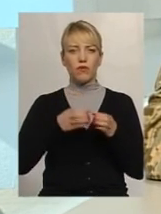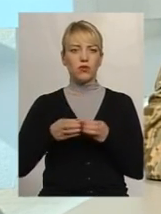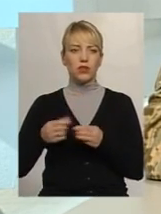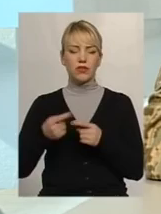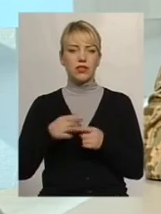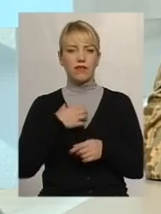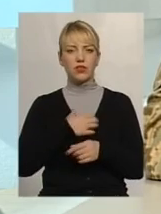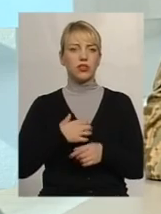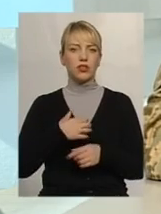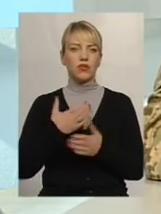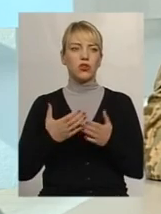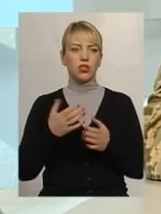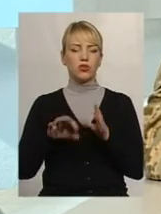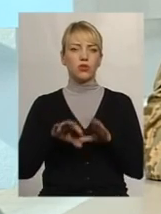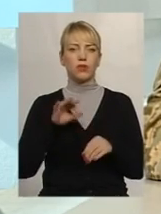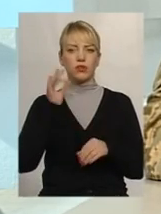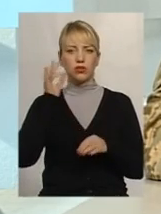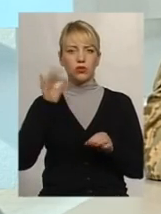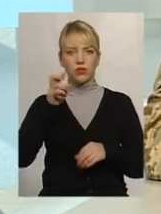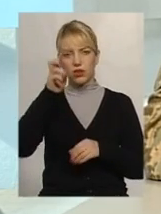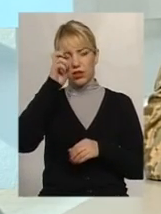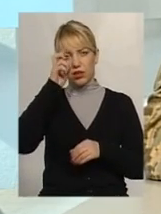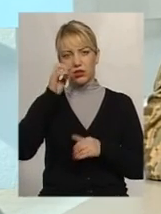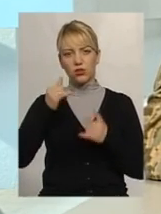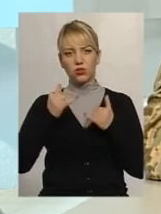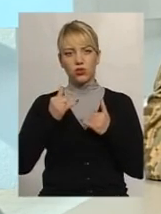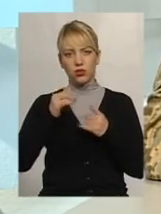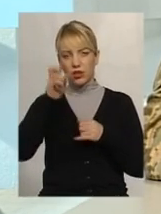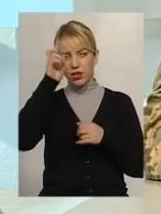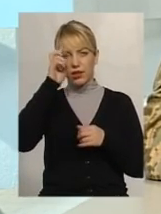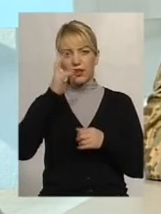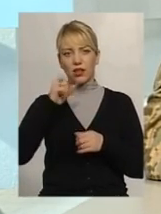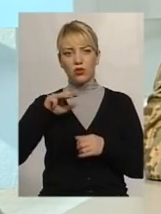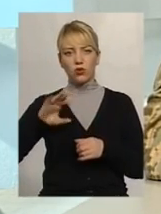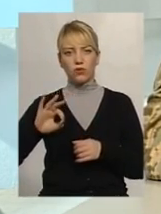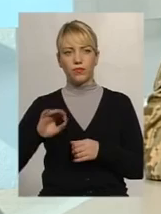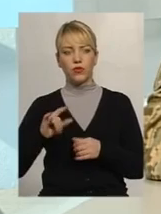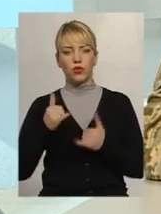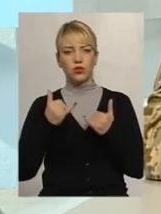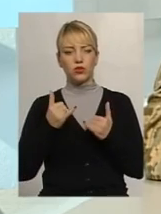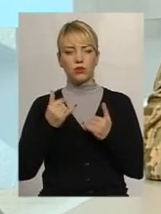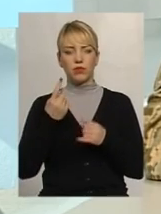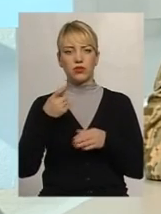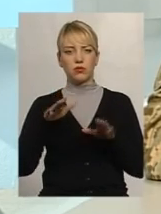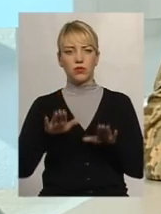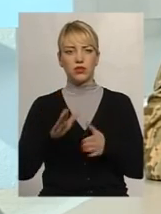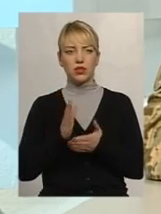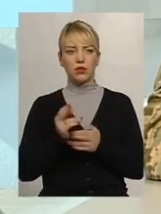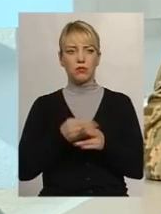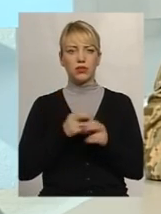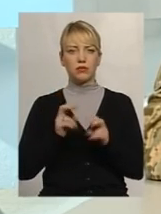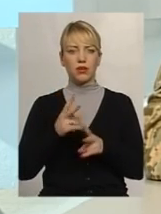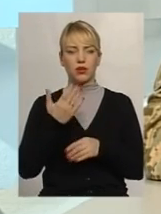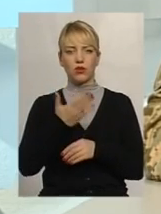Якщо брати досвід сучасних країн НАТО, то на першому місці в них є безпека його